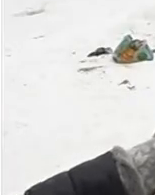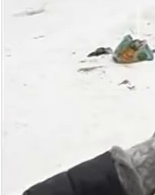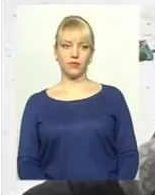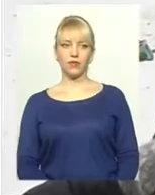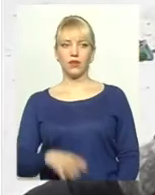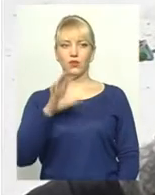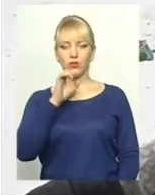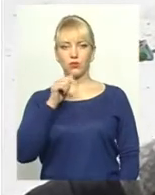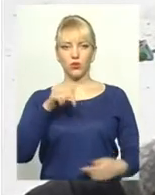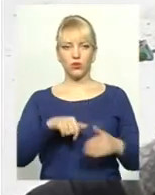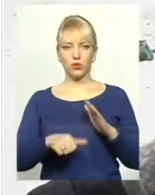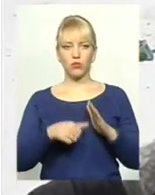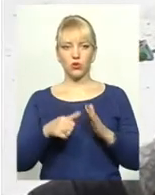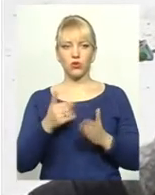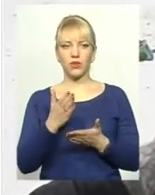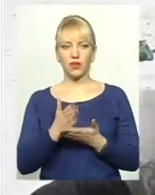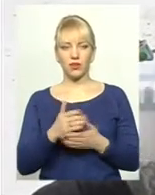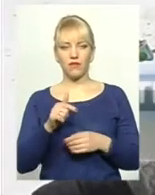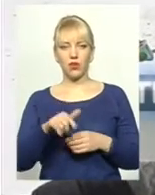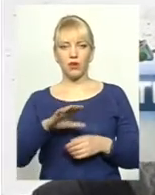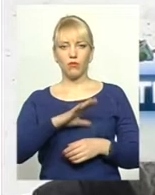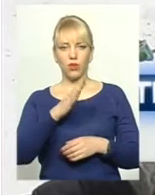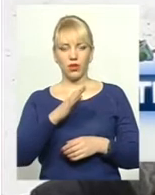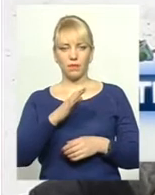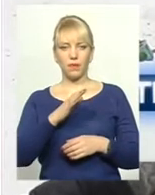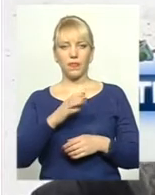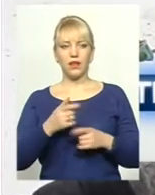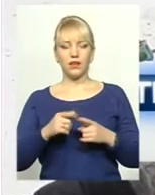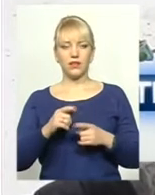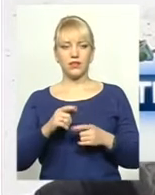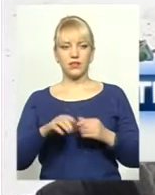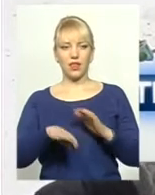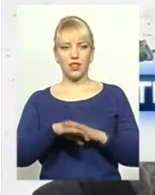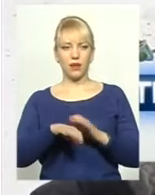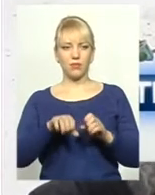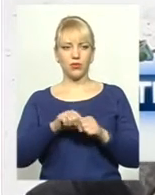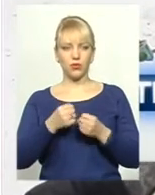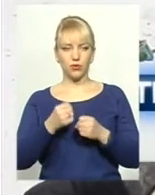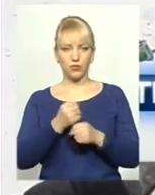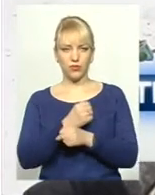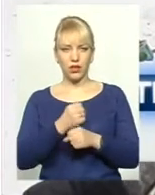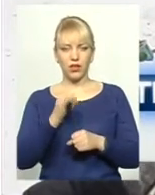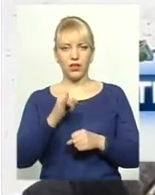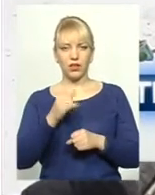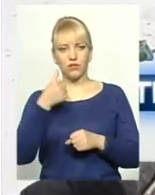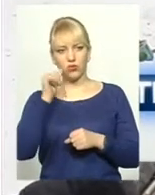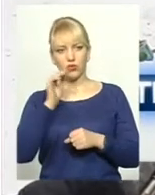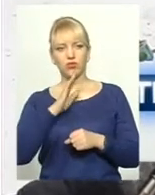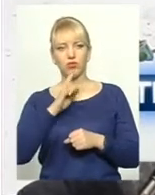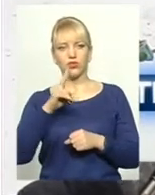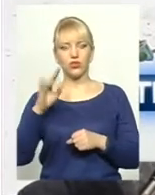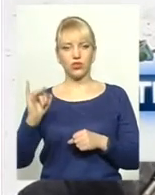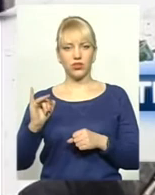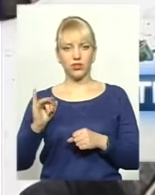Собака тут оця бездомна є, вона була з лапою повріждженою, і вчора жіночки